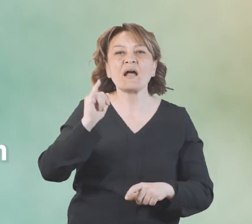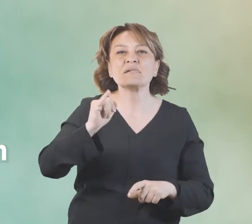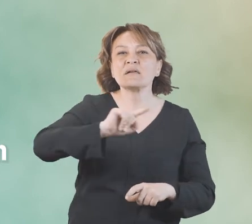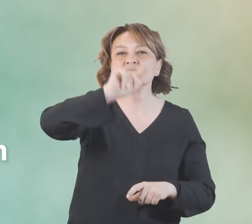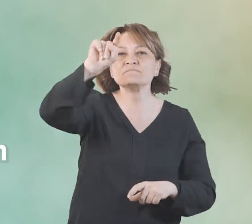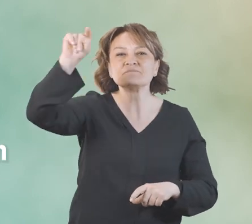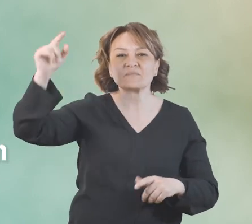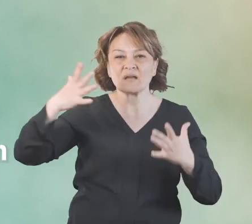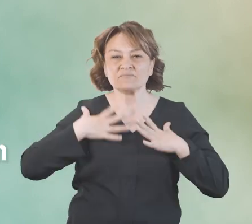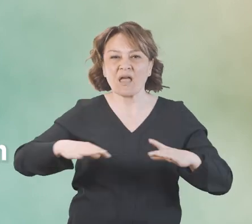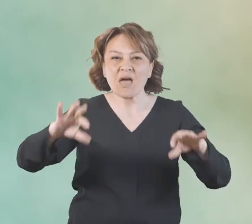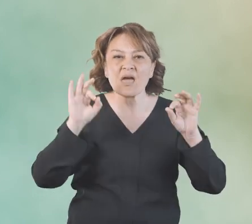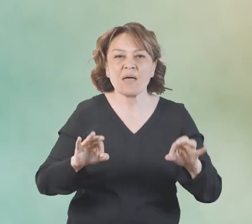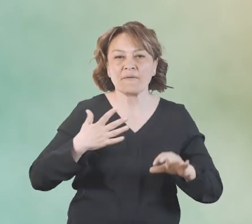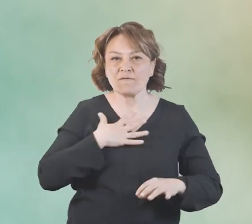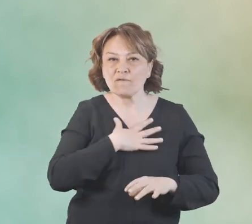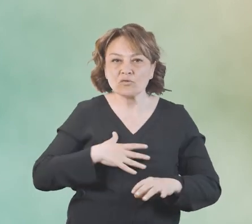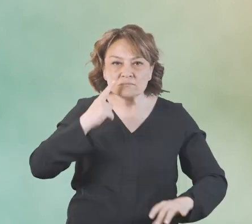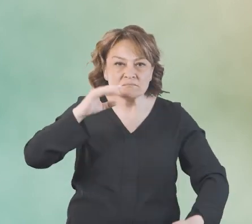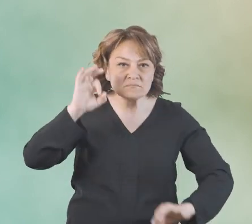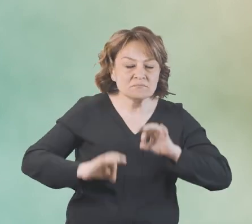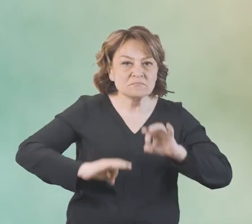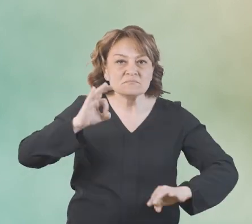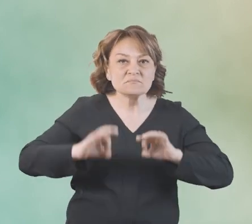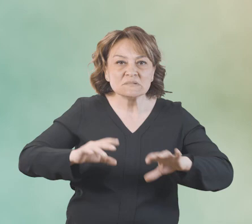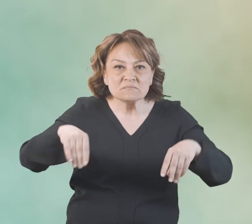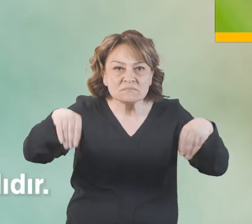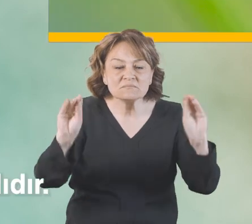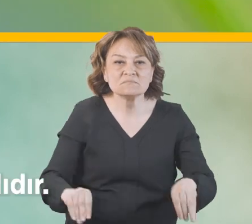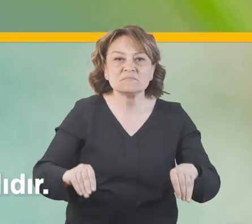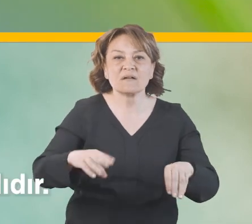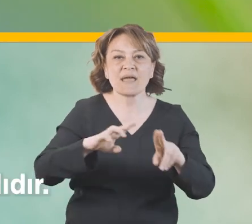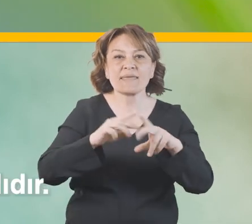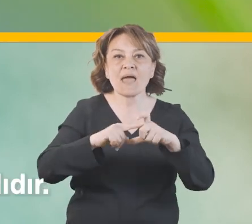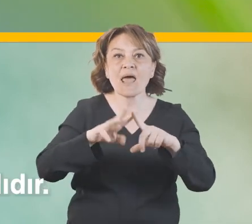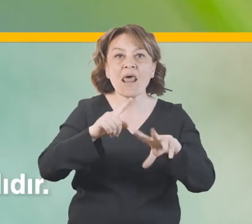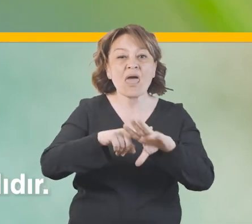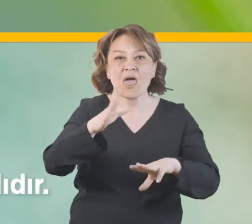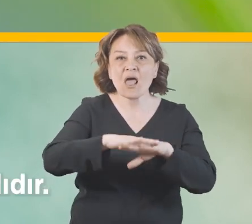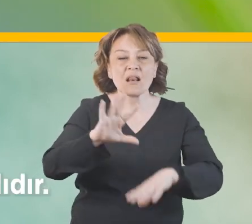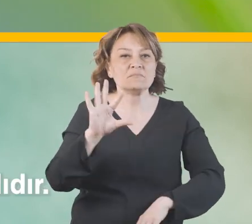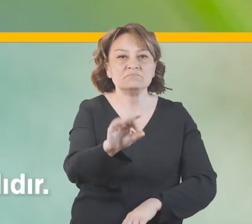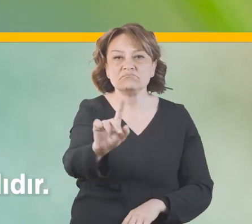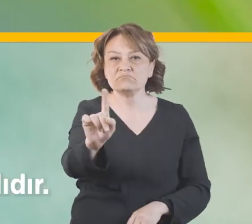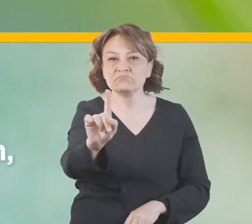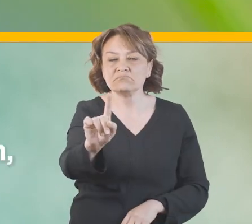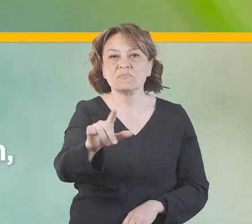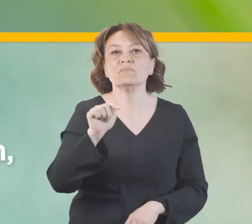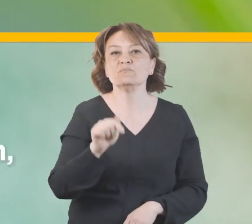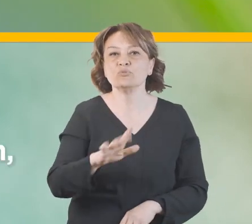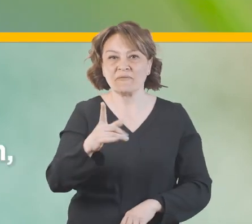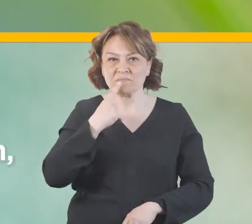dönüldüğünde kıyafetlerde ve vücutta kene olup olmadığı kontrol edilmelidir. Keneye çıplak elle kesinlikle dokunulmamalıdır.